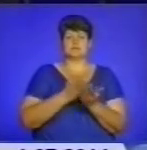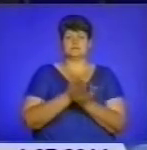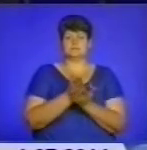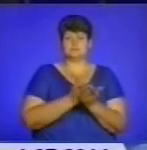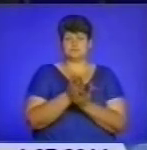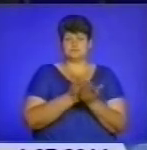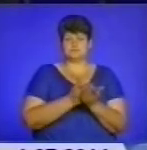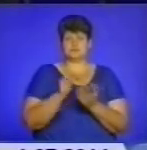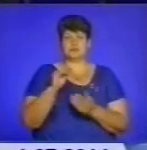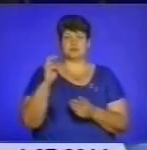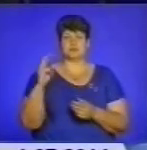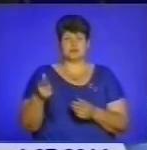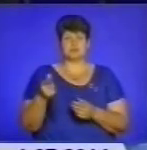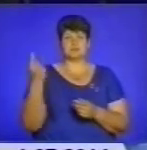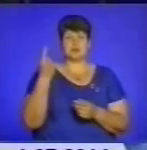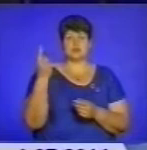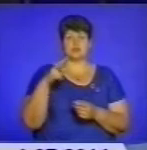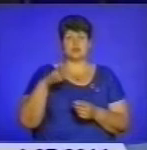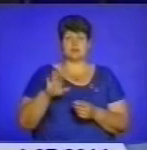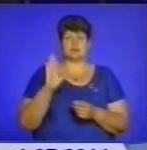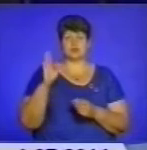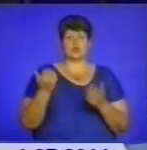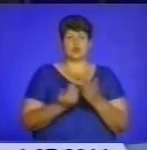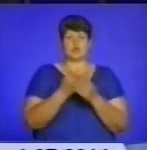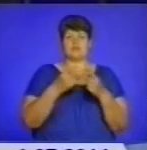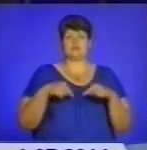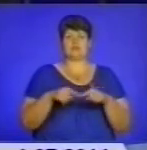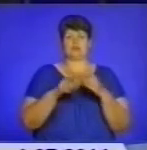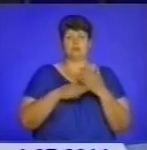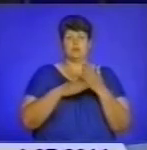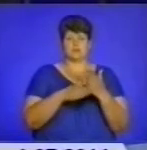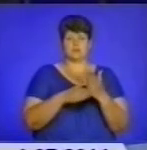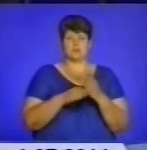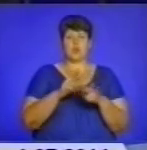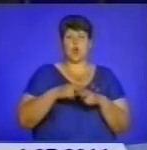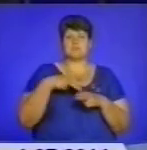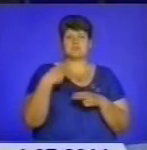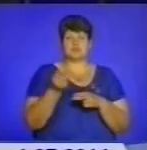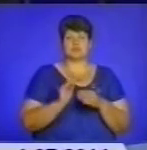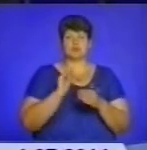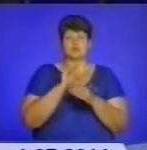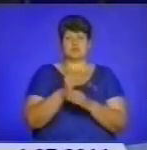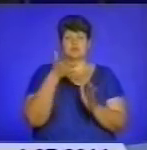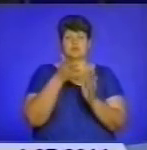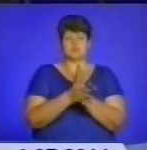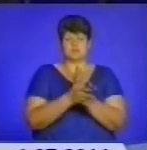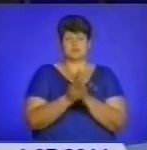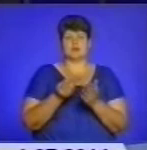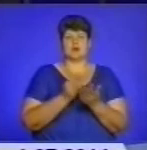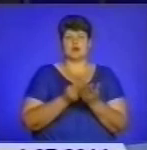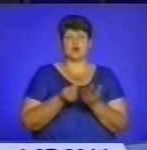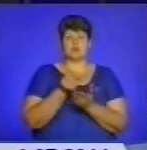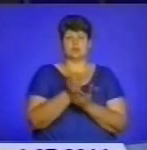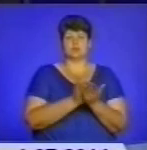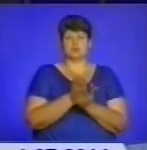послуги з 1 липня в Україні діє новий вид допомоги. Компенсація додаткових витрат на оплату комунальних послуг. Детальніше про